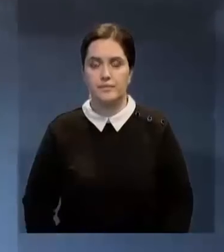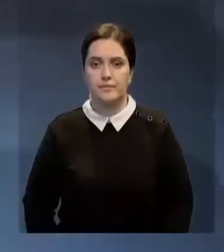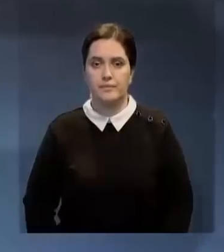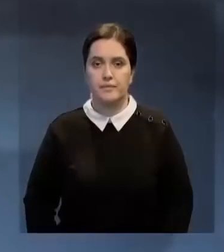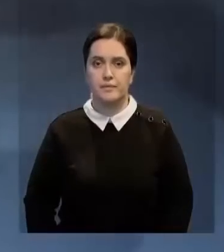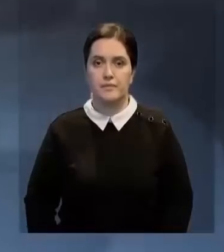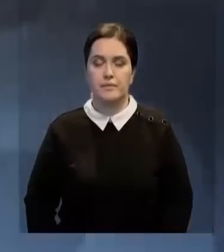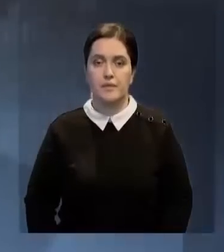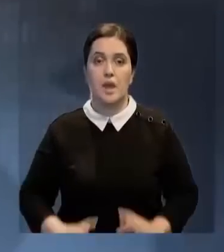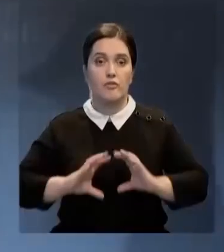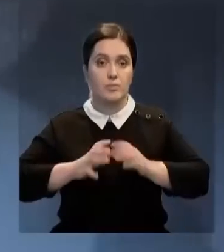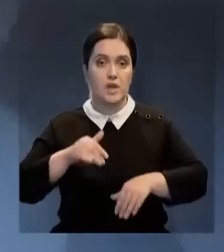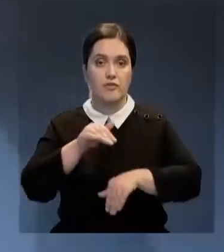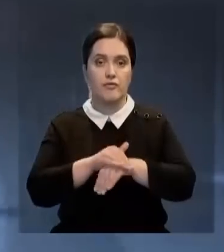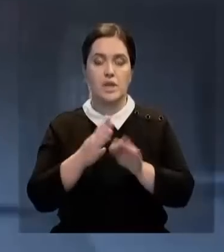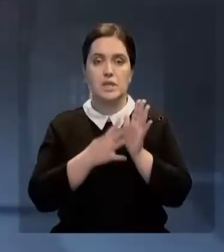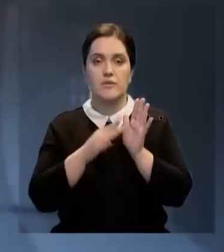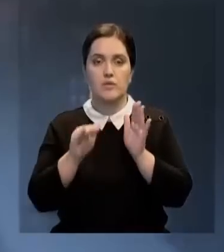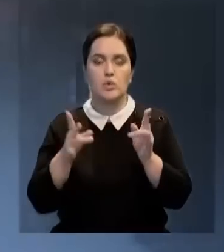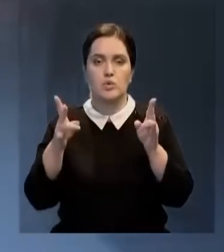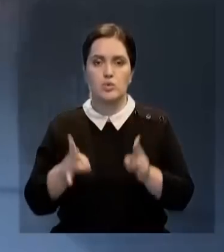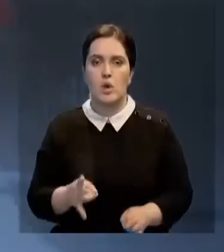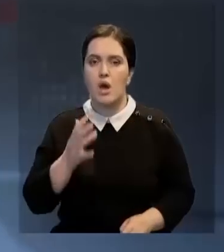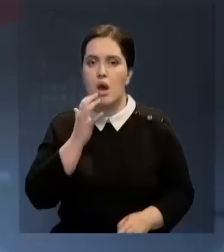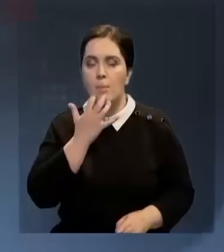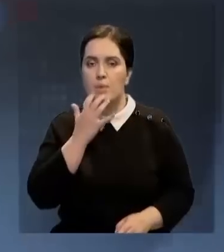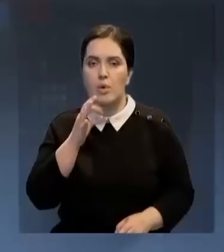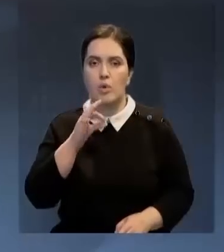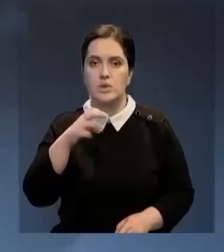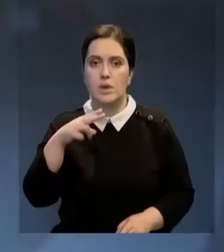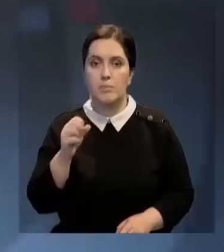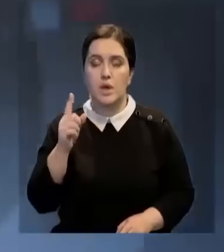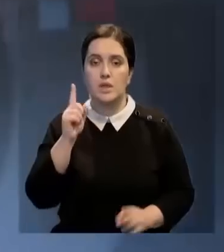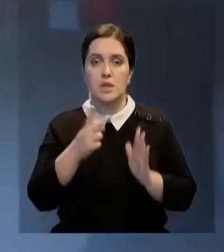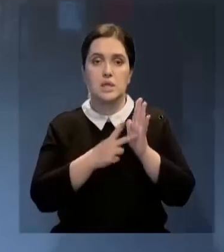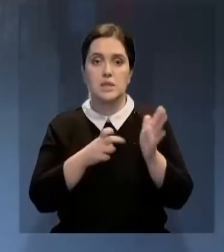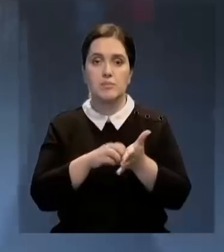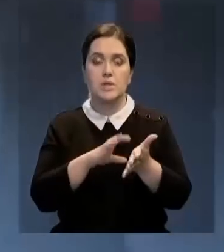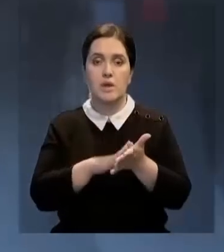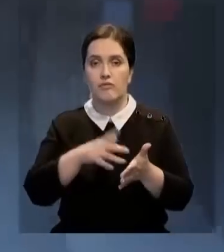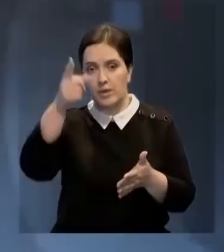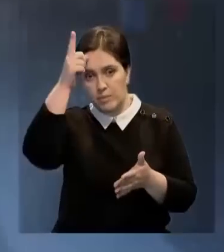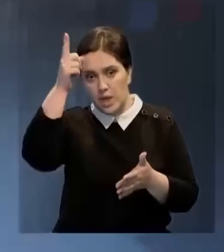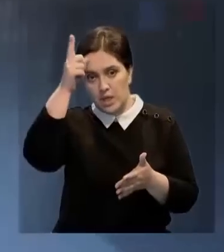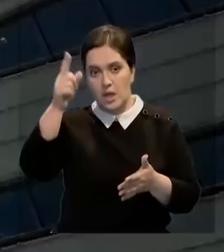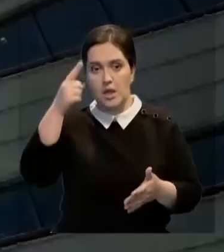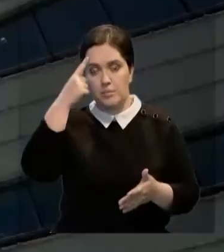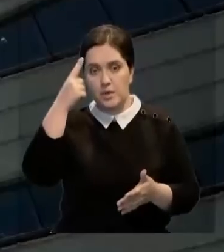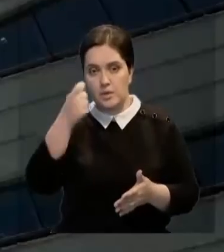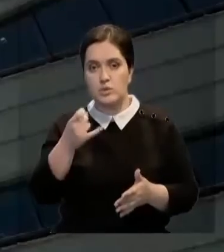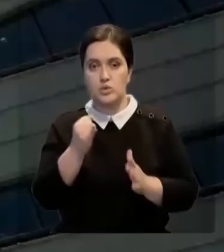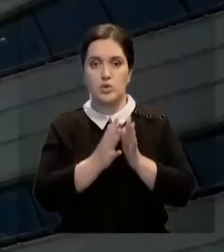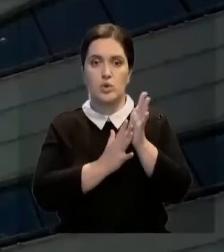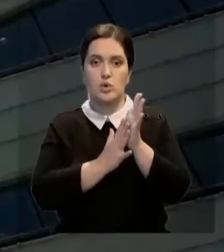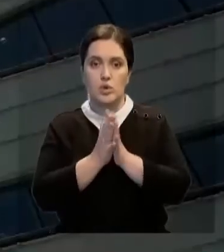Тем временем в мире выявили более 9 тысяч случаев обезьянь и оспы. Из них 1700 зарегистрировали в Германии. При этом